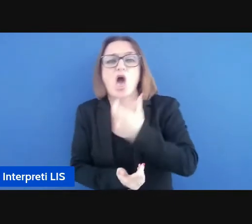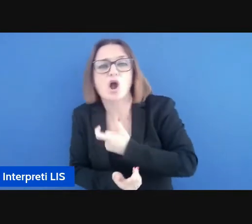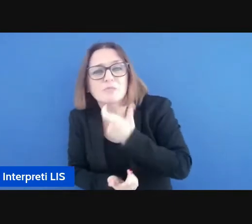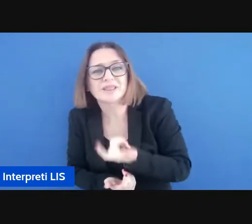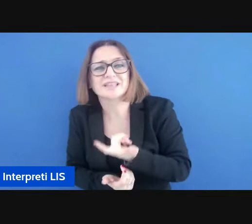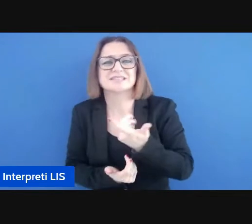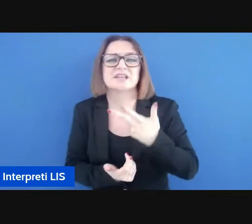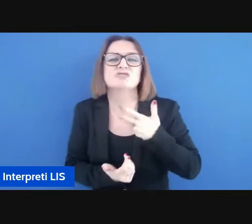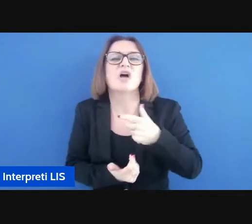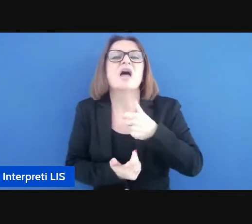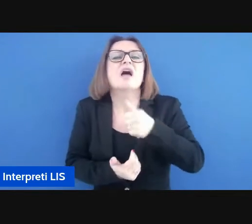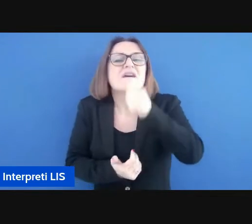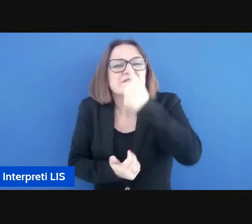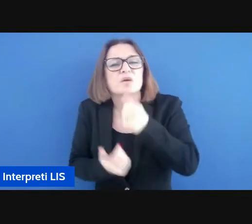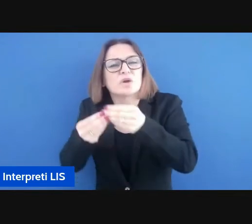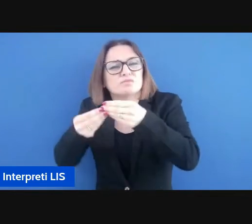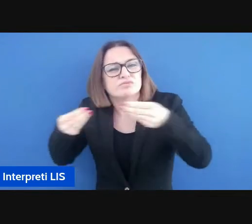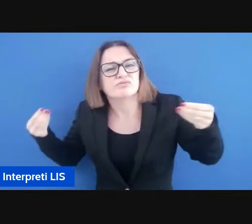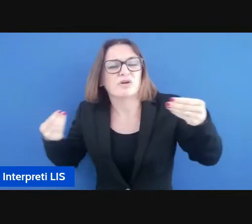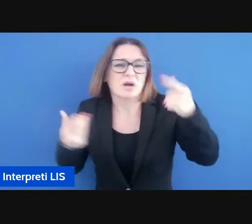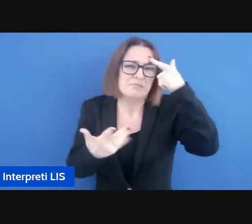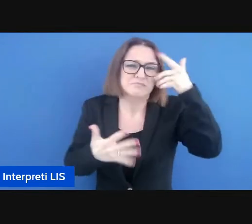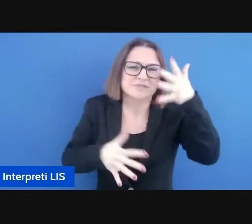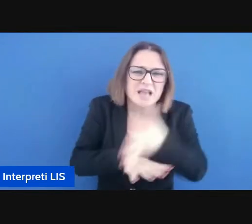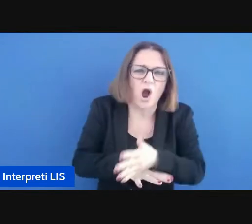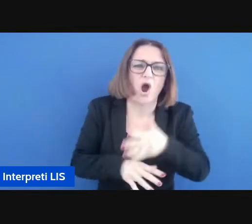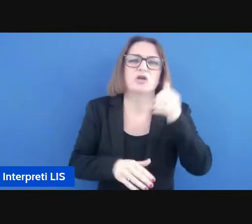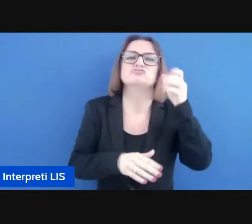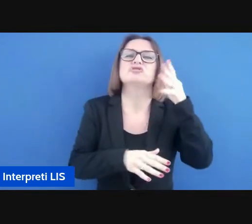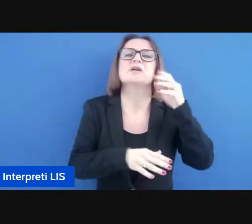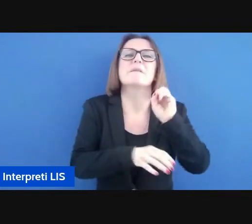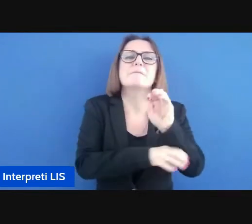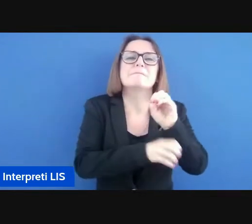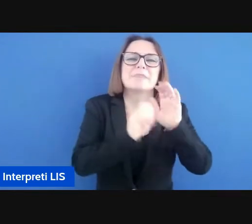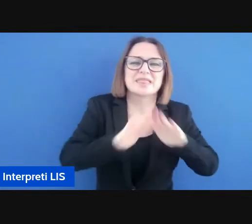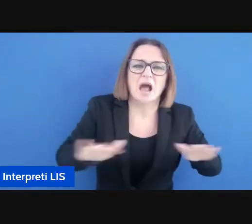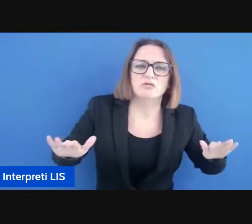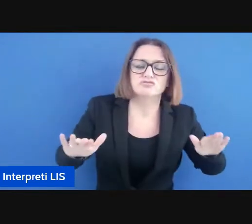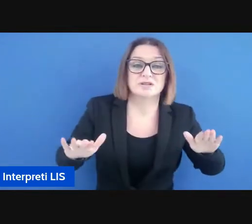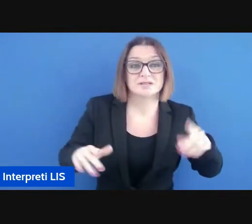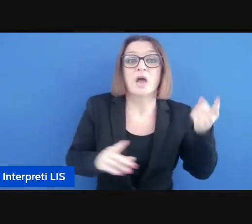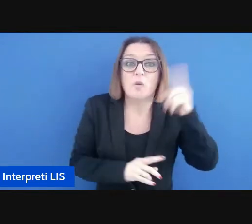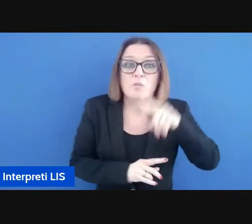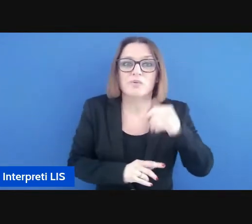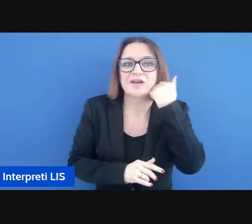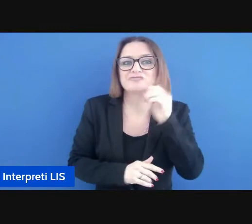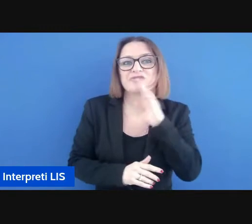psicologi pedagogisti e anche tanti genitori